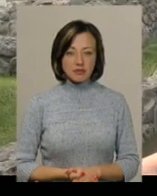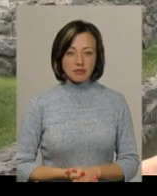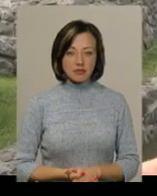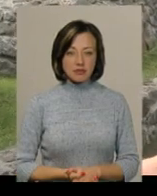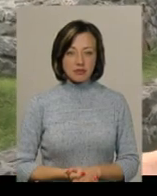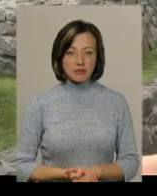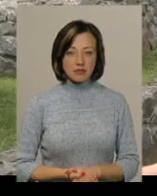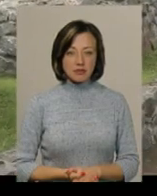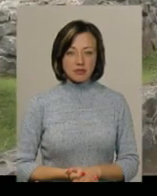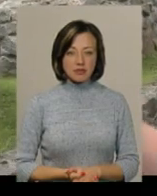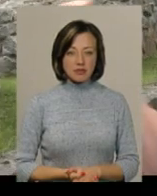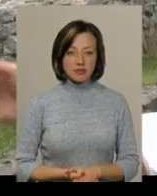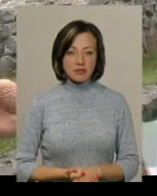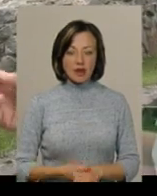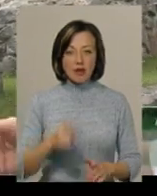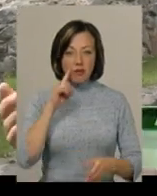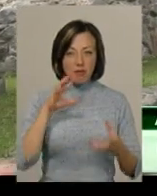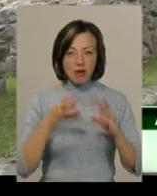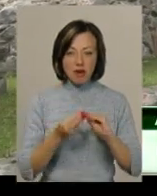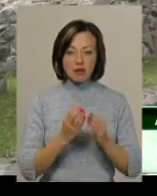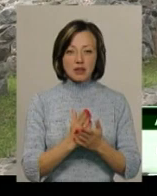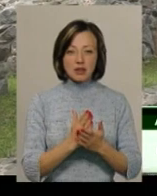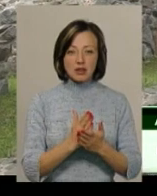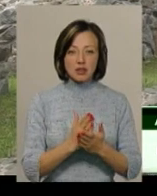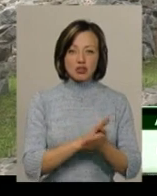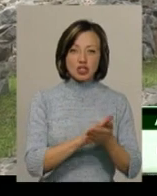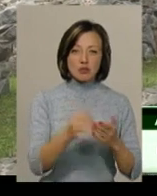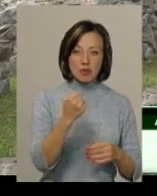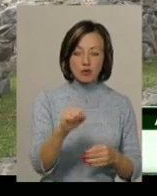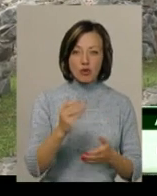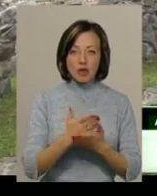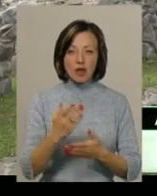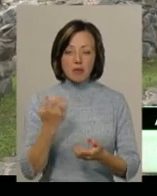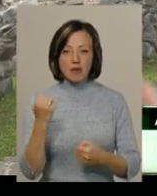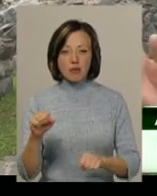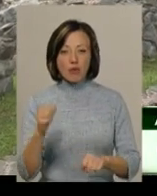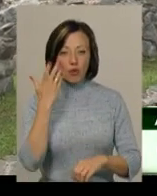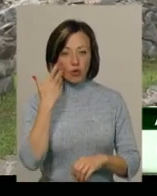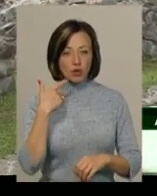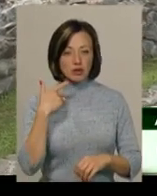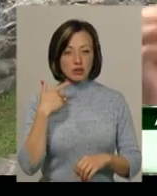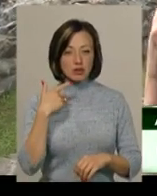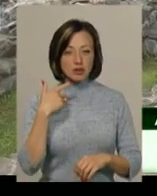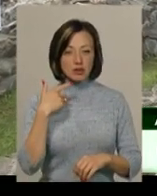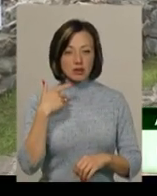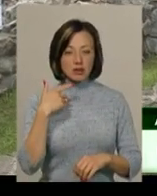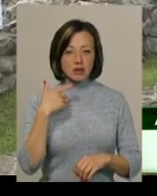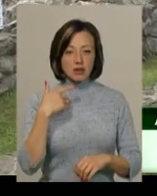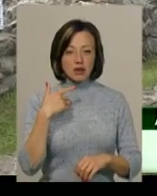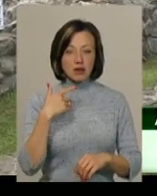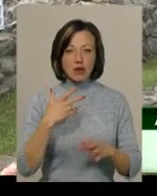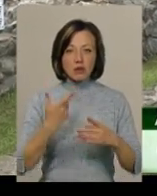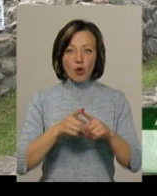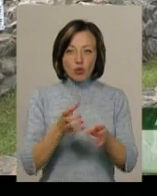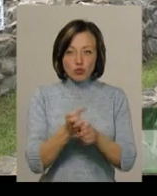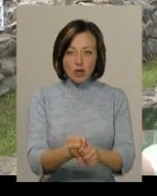Оцінки у нас, як є такі, бали два, є чисті перемоги, є перемоги, коли удушаючим прийомом